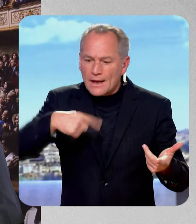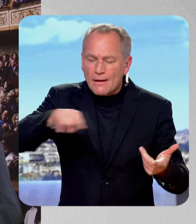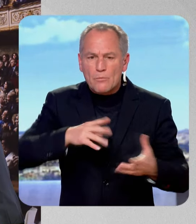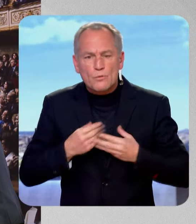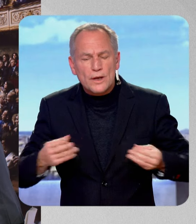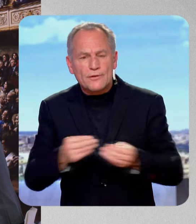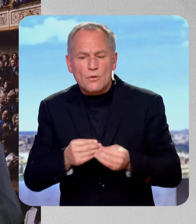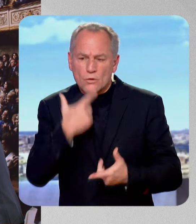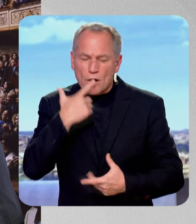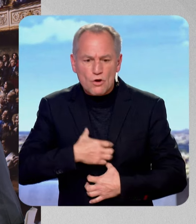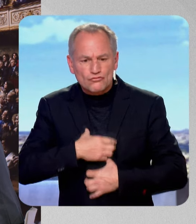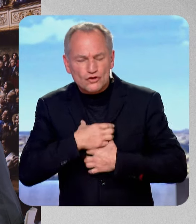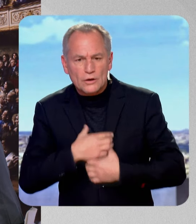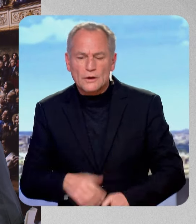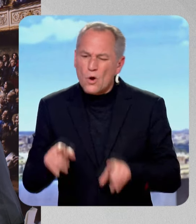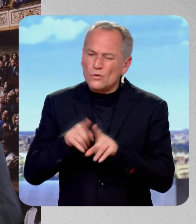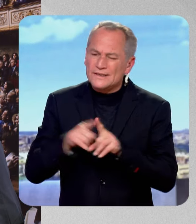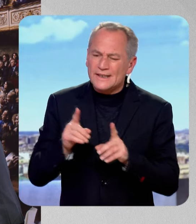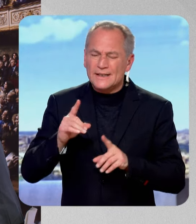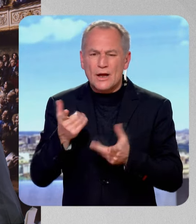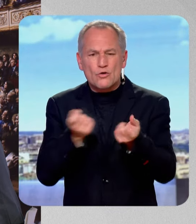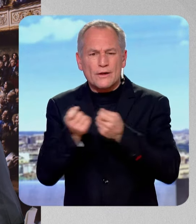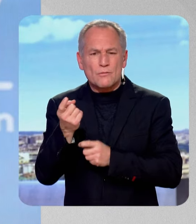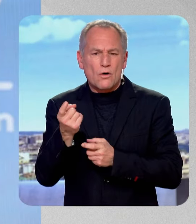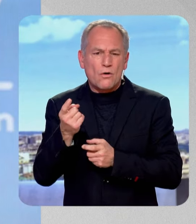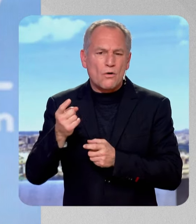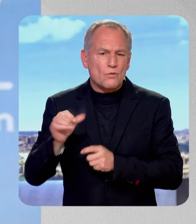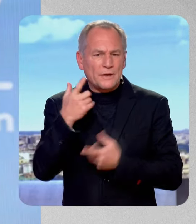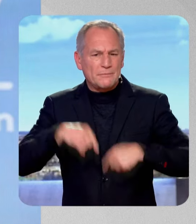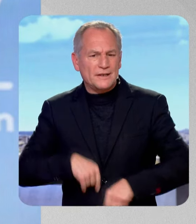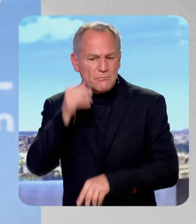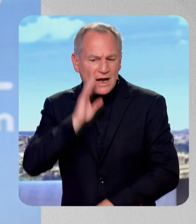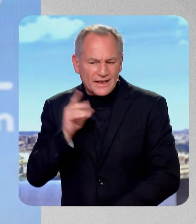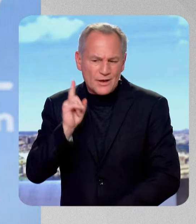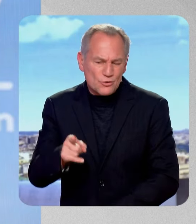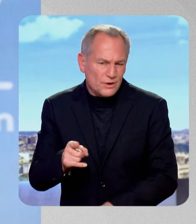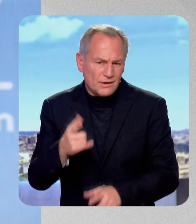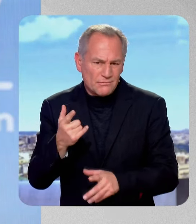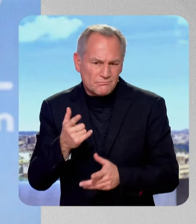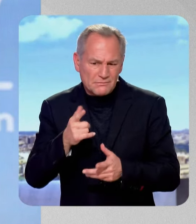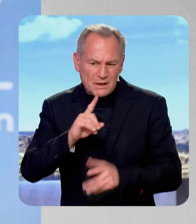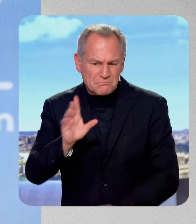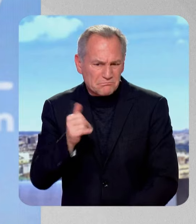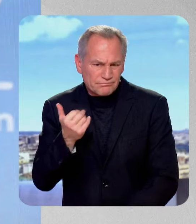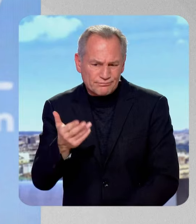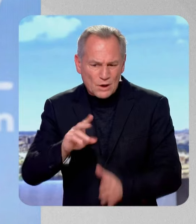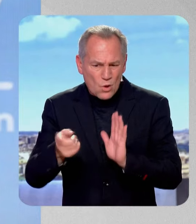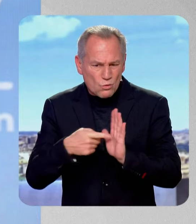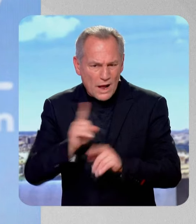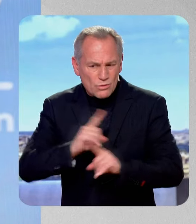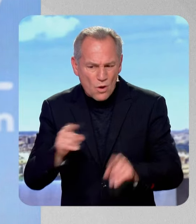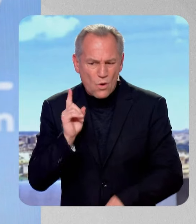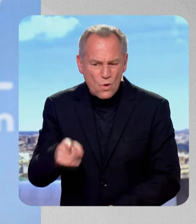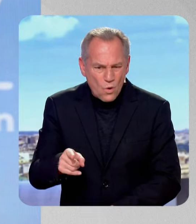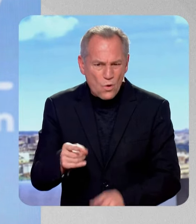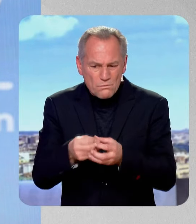que le gouvernement Barnier est fondamentalement illégitime. Et ce qu'on voit là avec ce budget, c'est qu'il n'a pas de majorité. Donc ils vont mettre un nouveau 49-3 sur le budget pour le